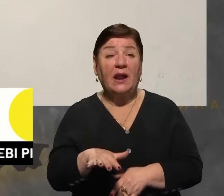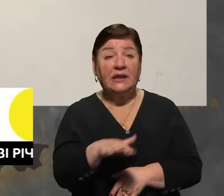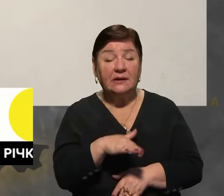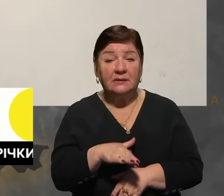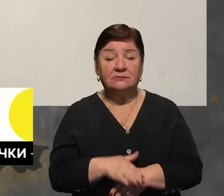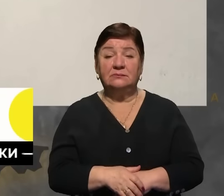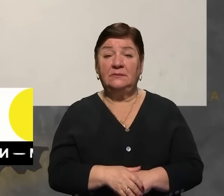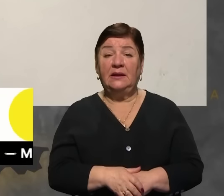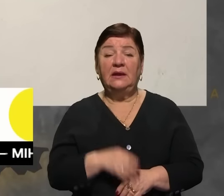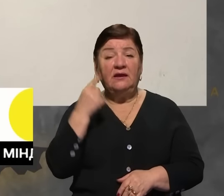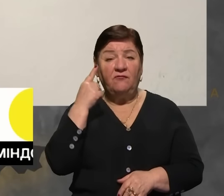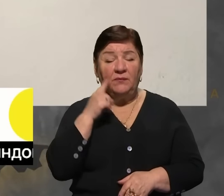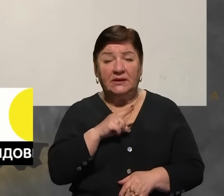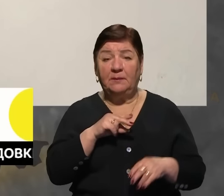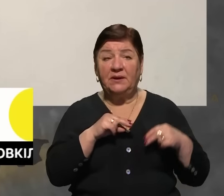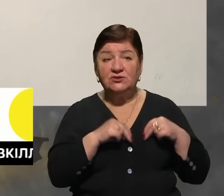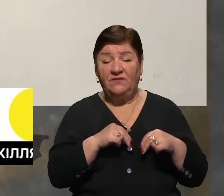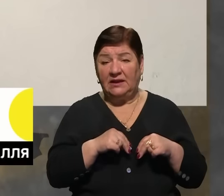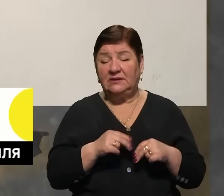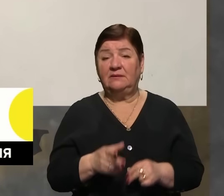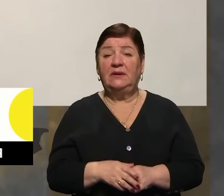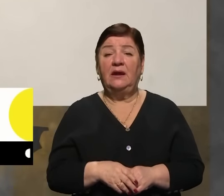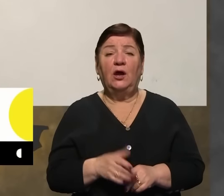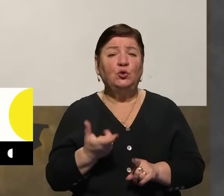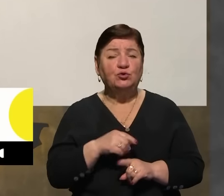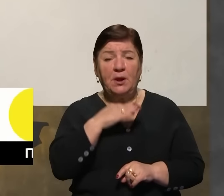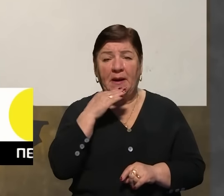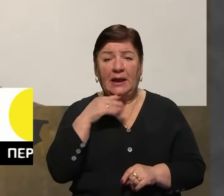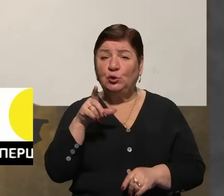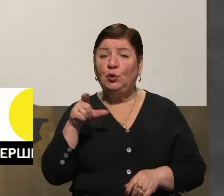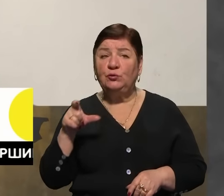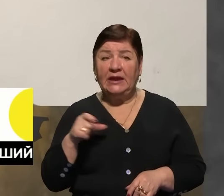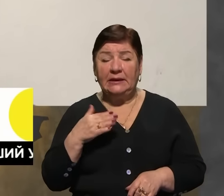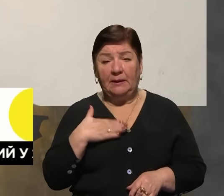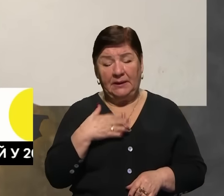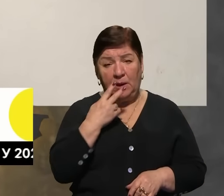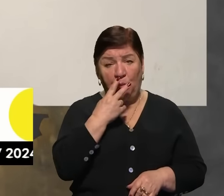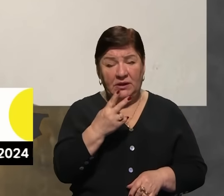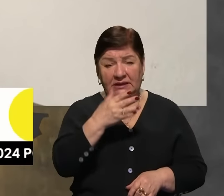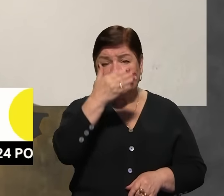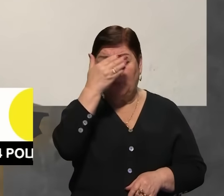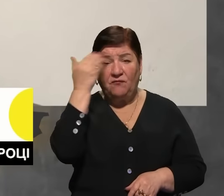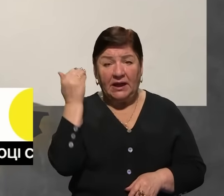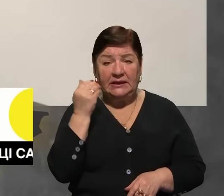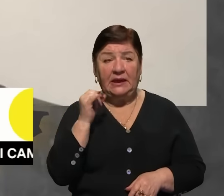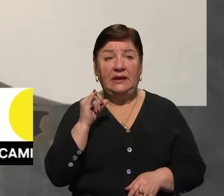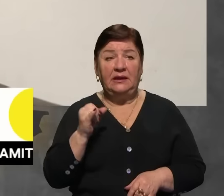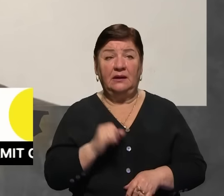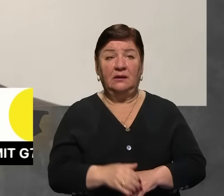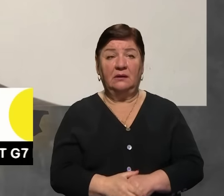вміти працювати з реальністю, тому що дуже багато людей, на мій погляд, забуває про це, і